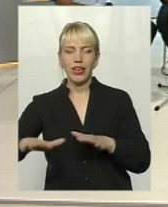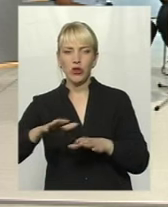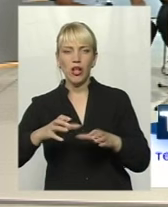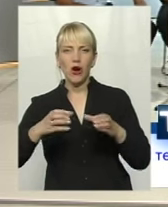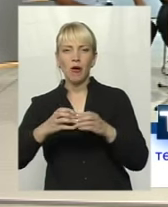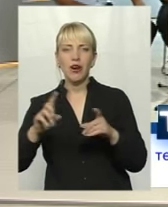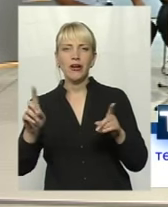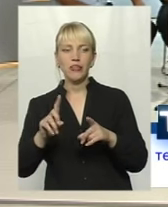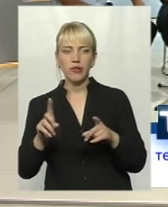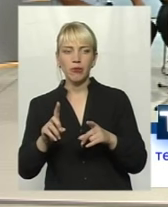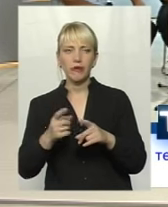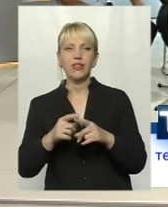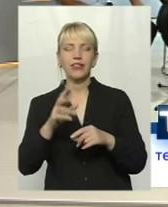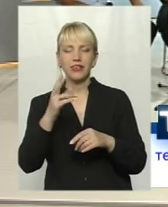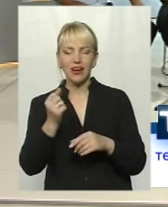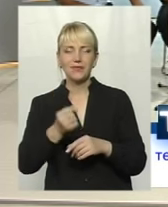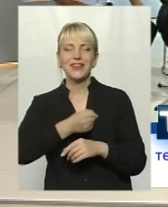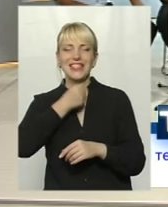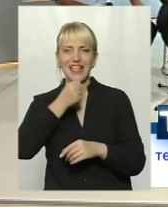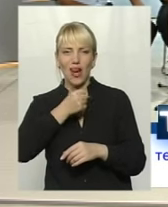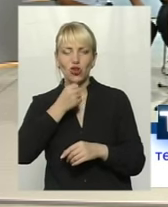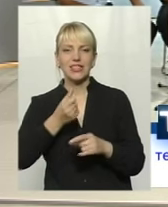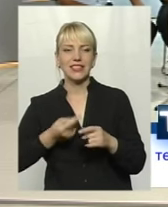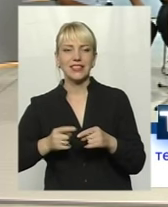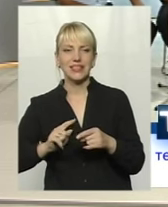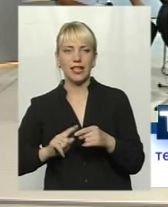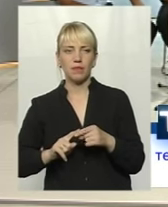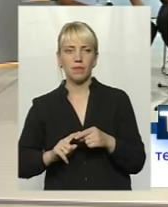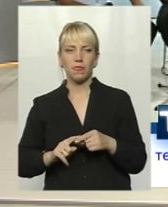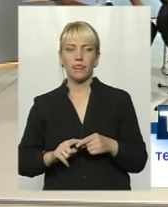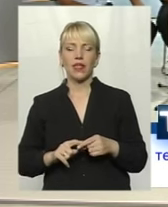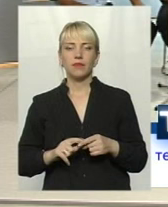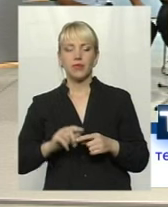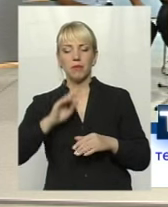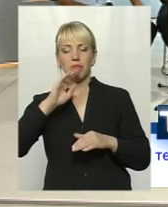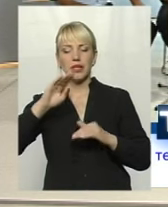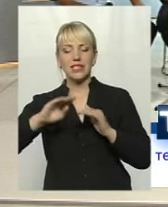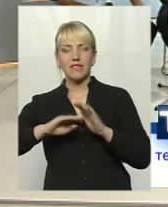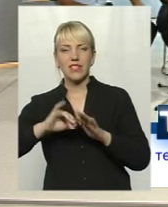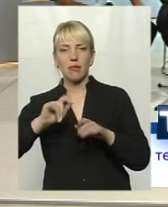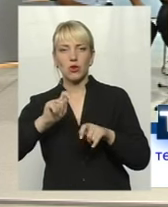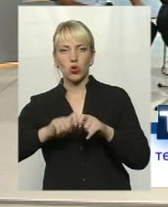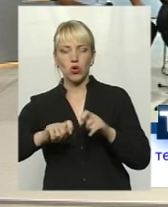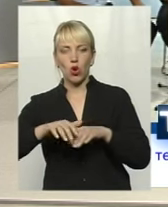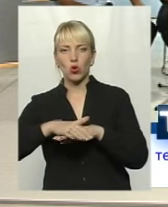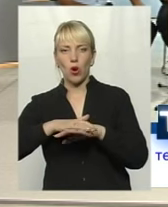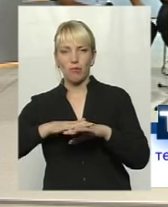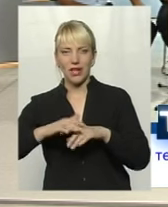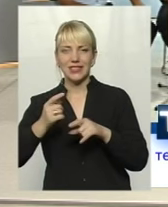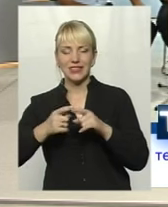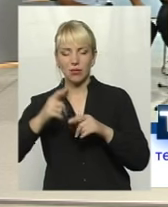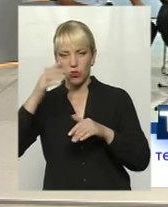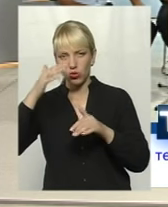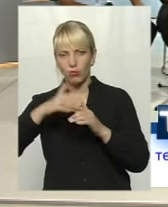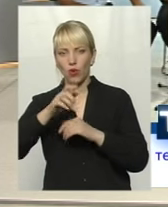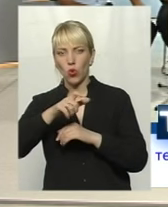аби в тому селі робилося максимум Староста підзвітній і підконтрольній. Перше, громаді, це ми розуміємо, загальному